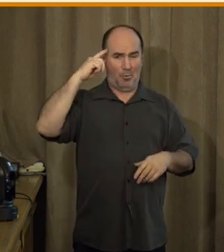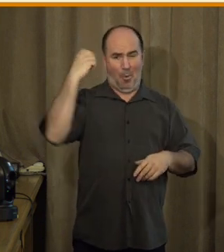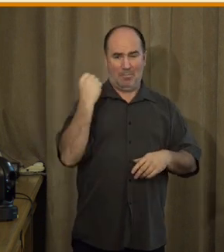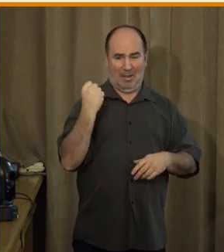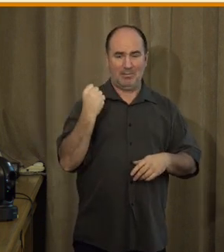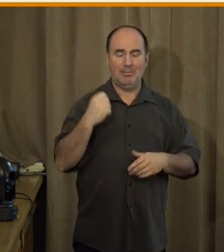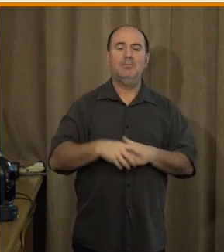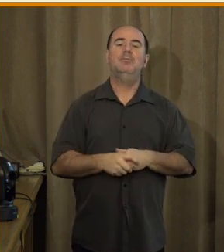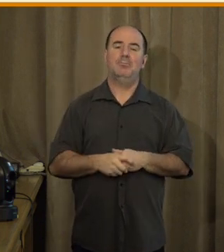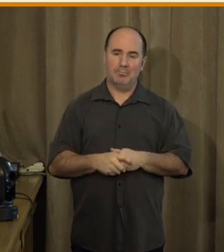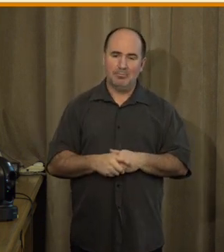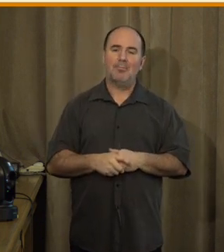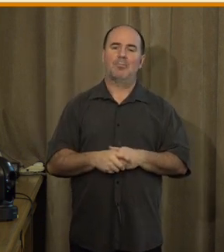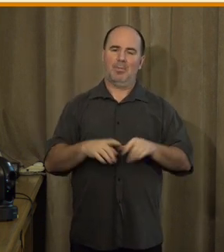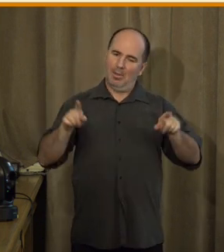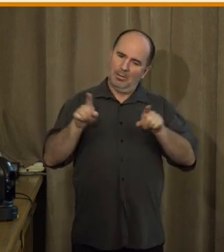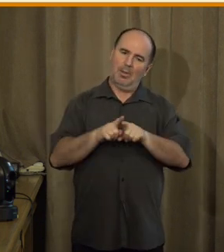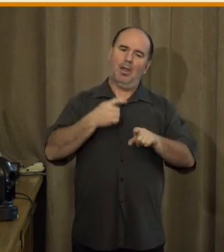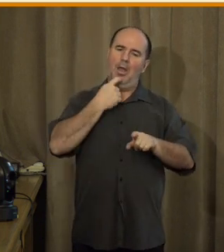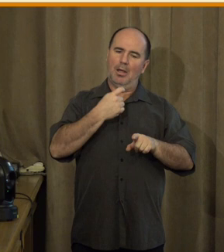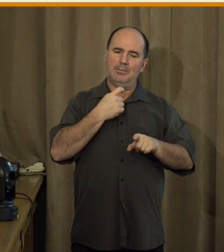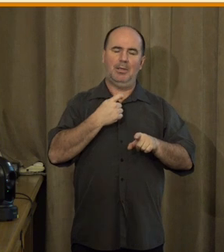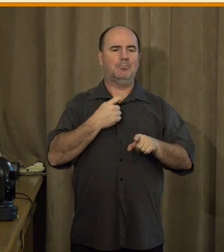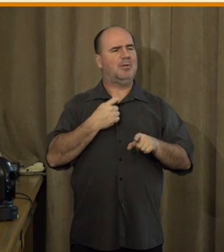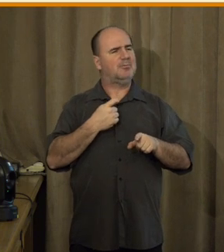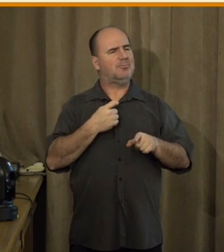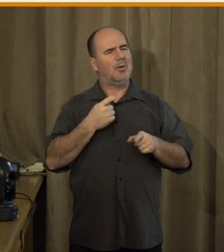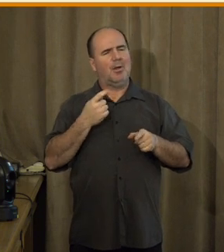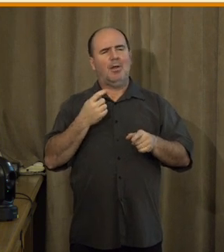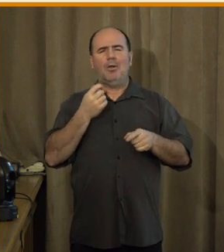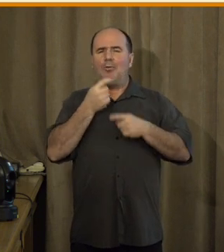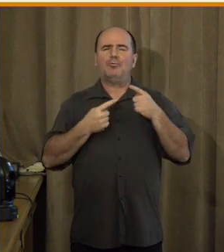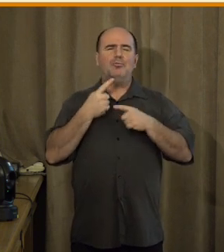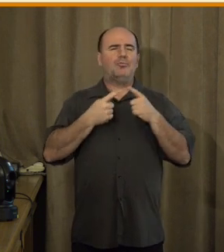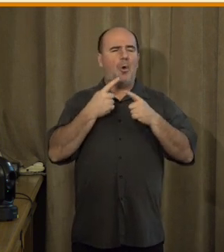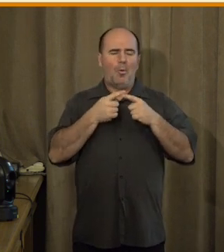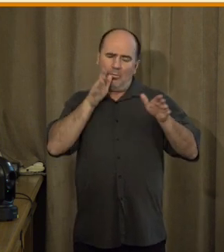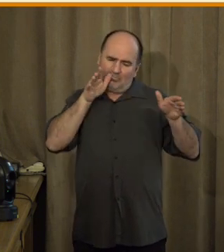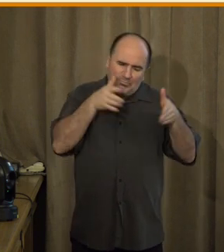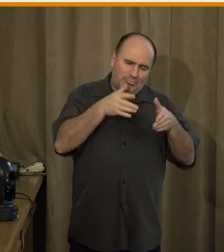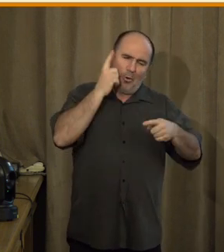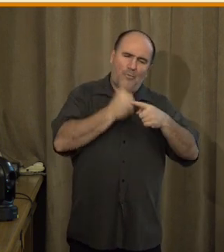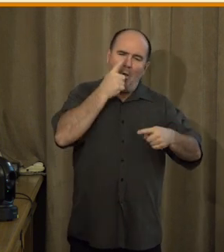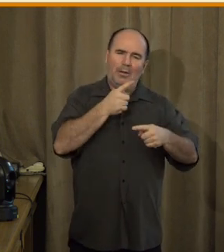opravdu trochu více objektivnější data, kde je potřeba se zaměřit.